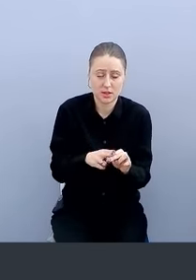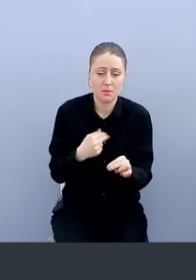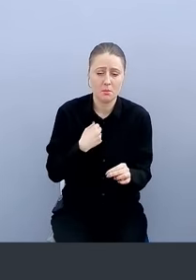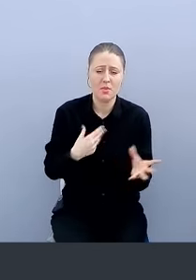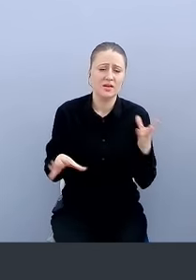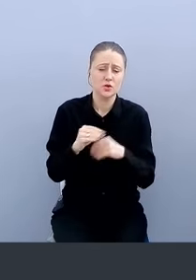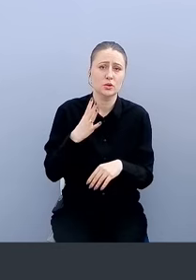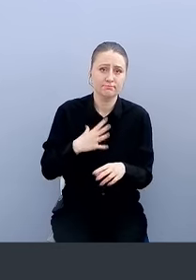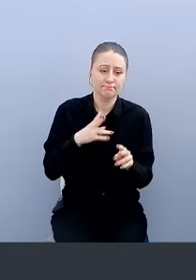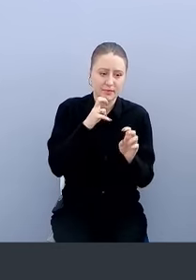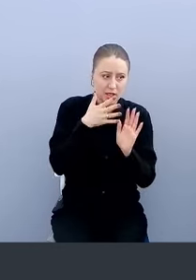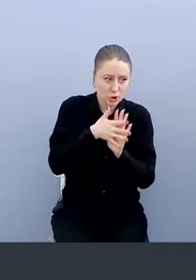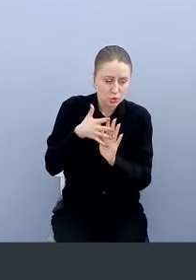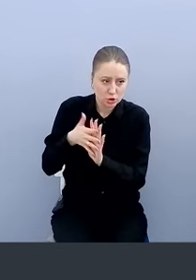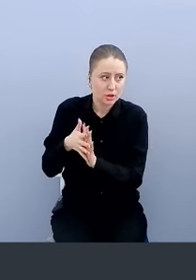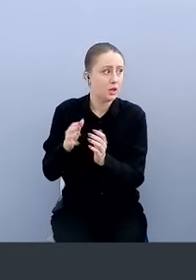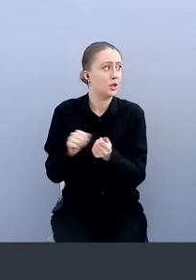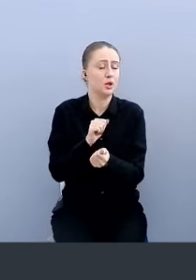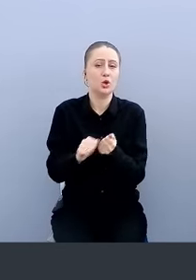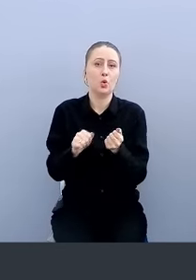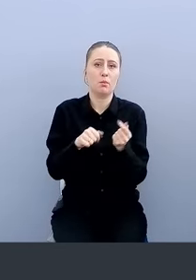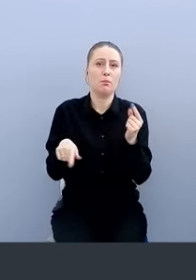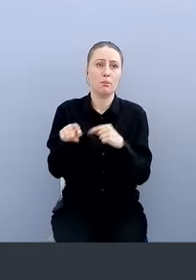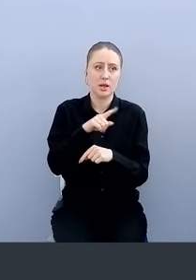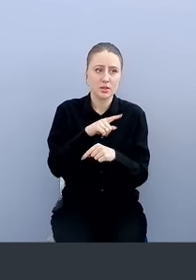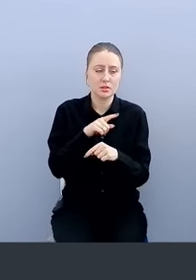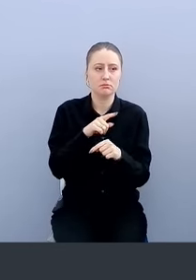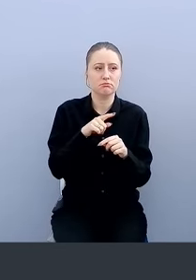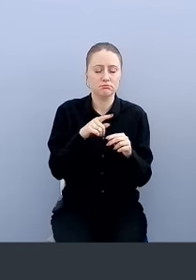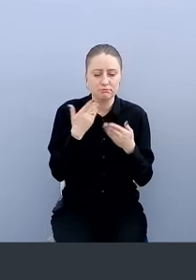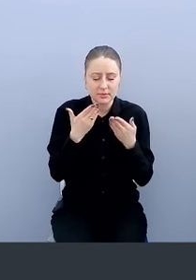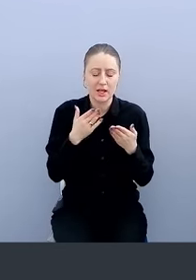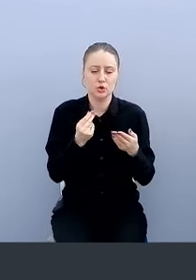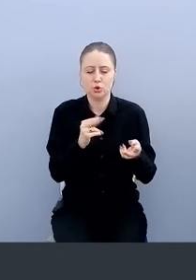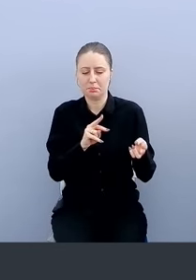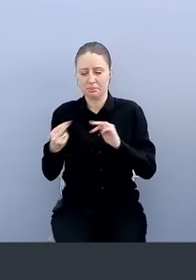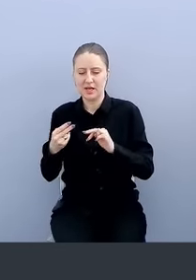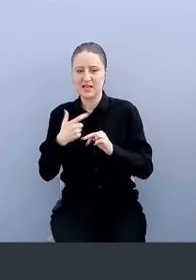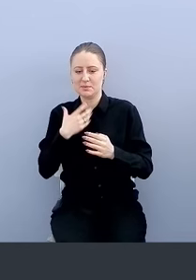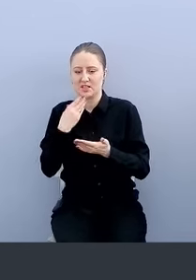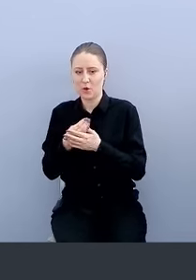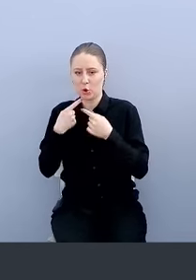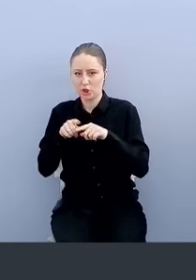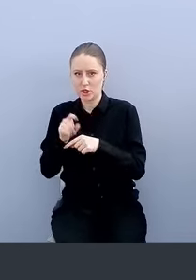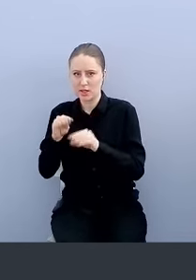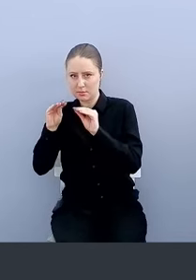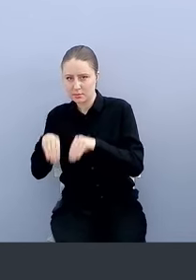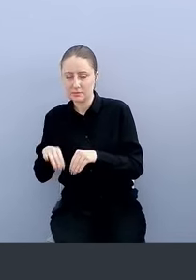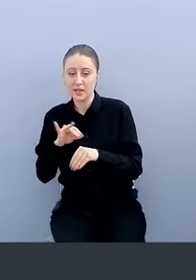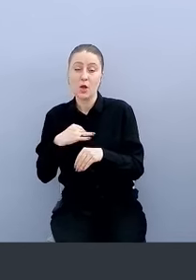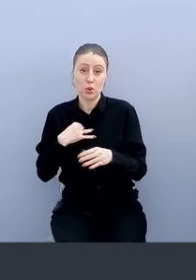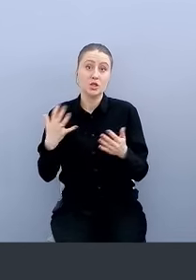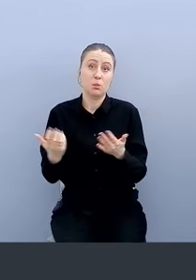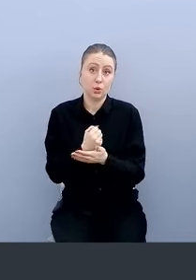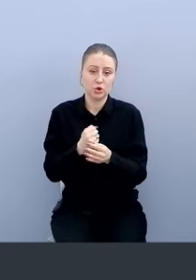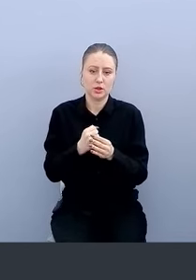изучили, почитали документацию, чуть переписали тулзу, написали свою, и в принципе у нас получилось автоматически раскладывать